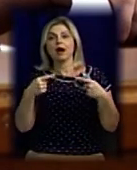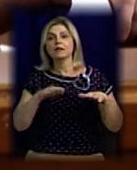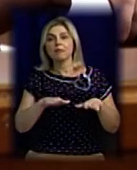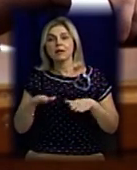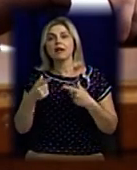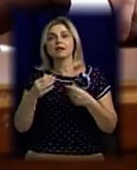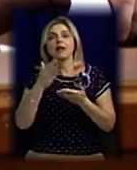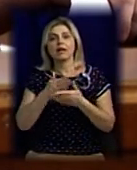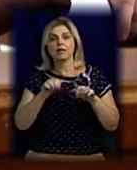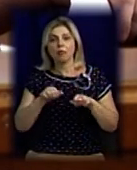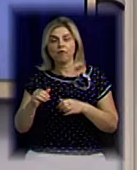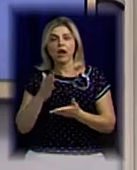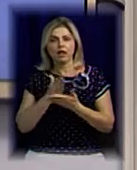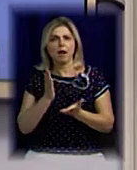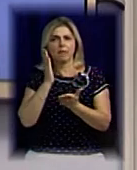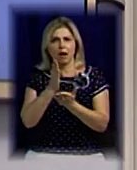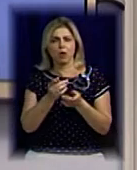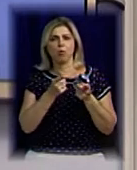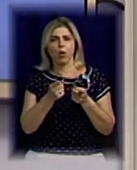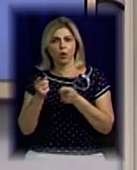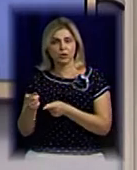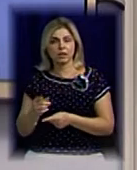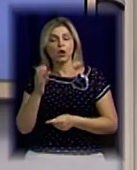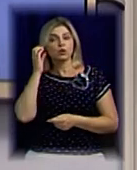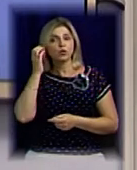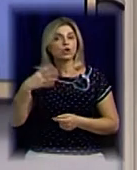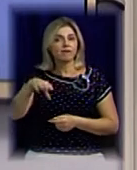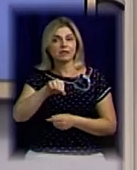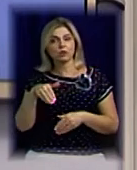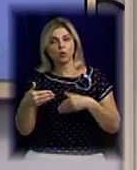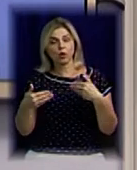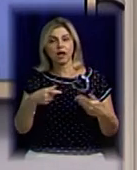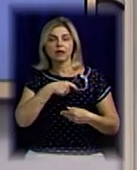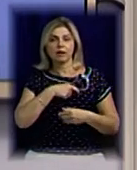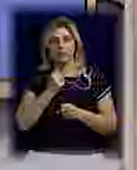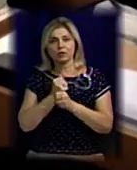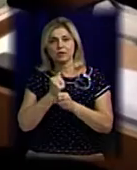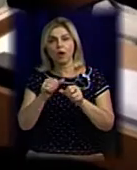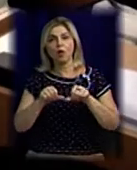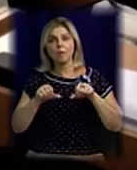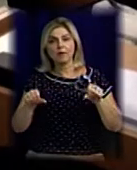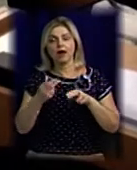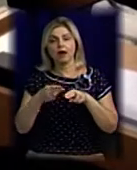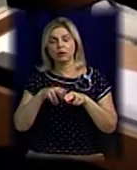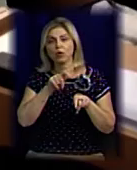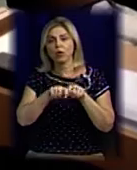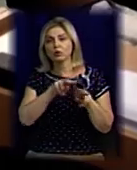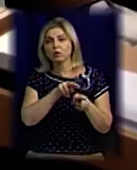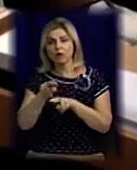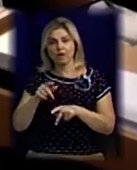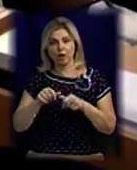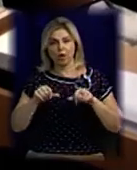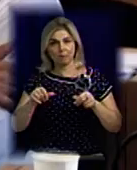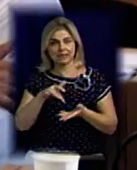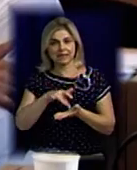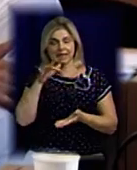є можливість, йдуть прямі погрози. Заслухавши всі сторони, депутати ухвалили створення комісії, що контролюватиме роботу Центру захисту тварин.